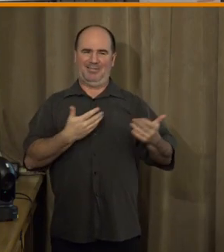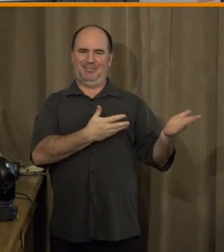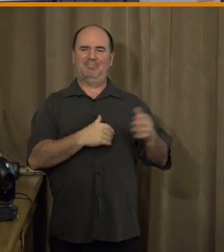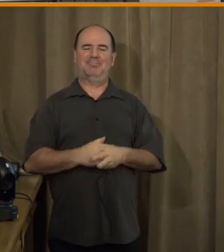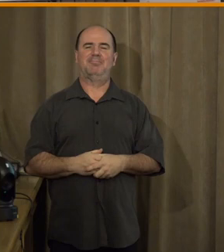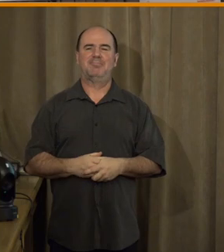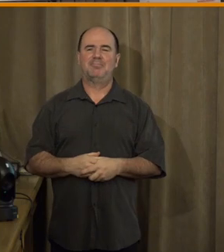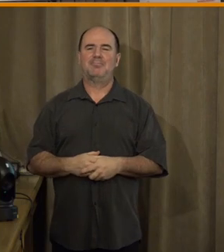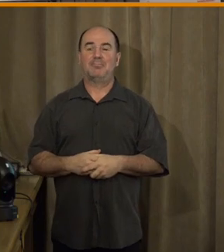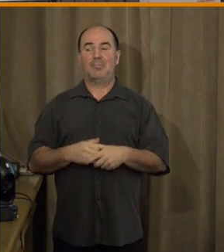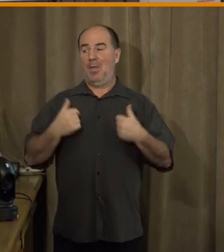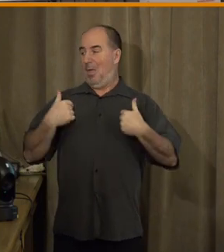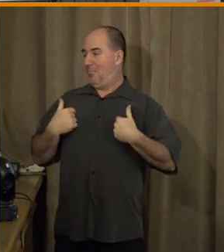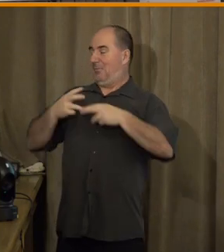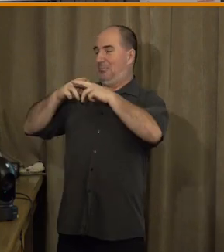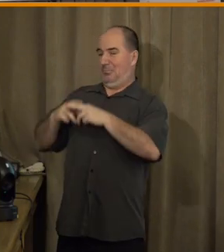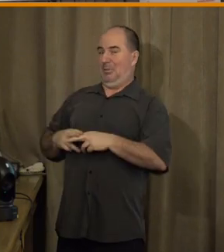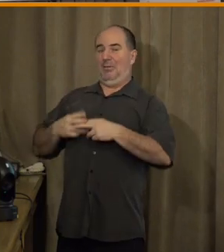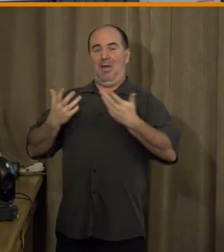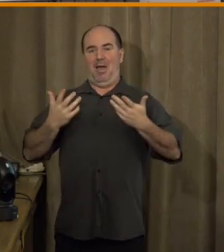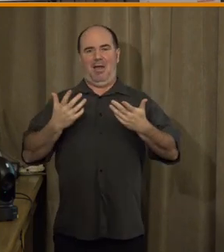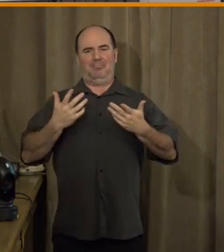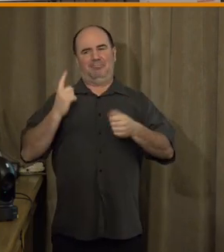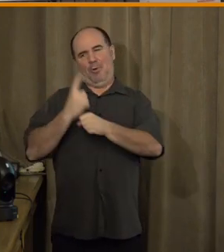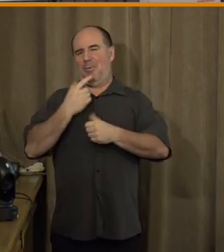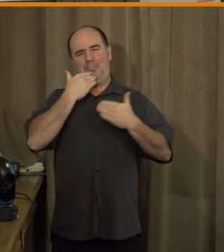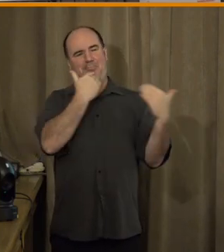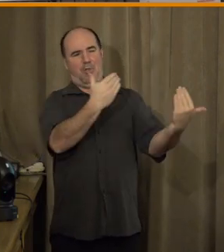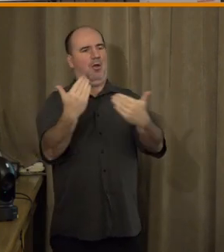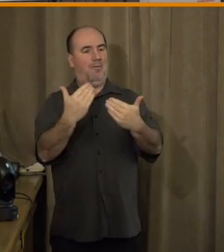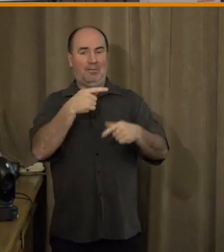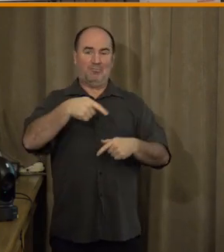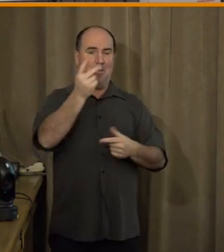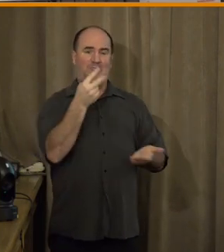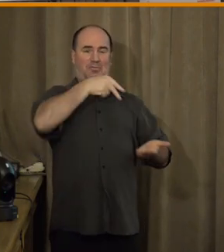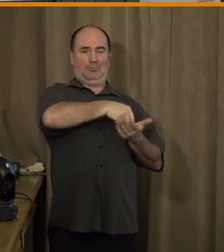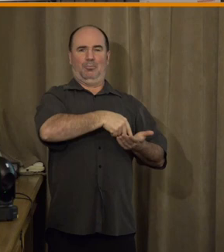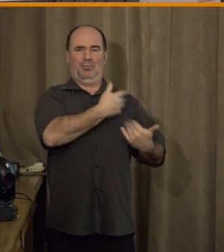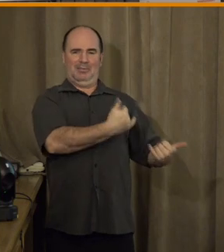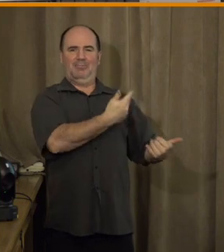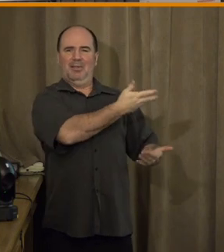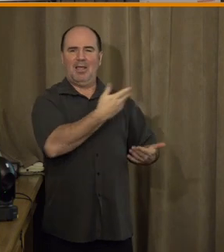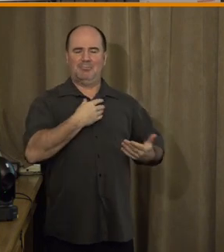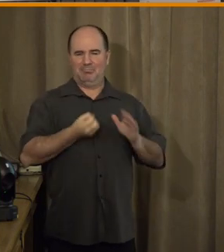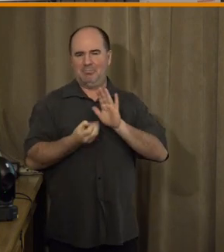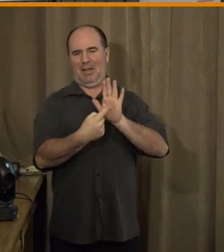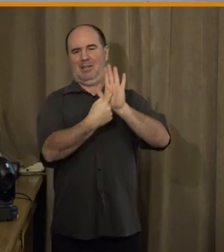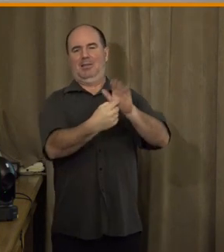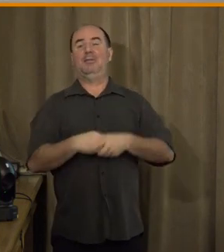už víceméně nezbývá, než poděkovat především všem vystupujícím, poděkovat vám všem, že jste přišli